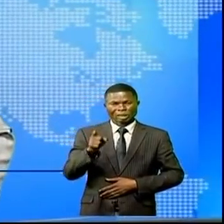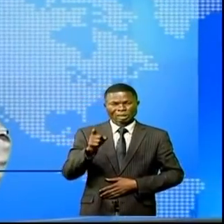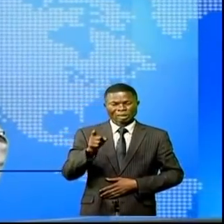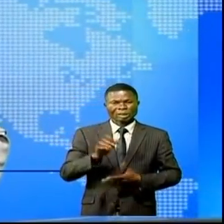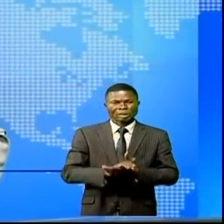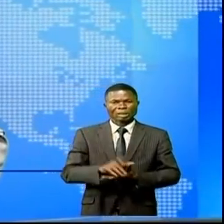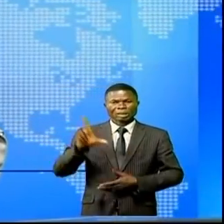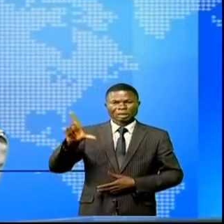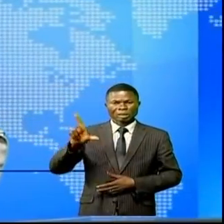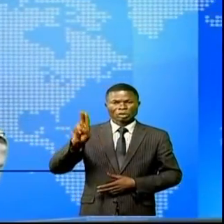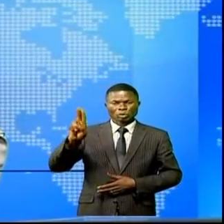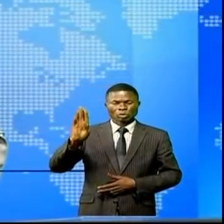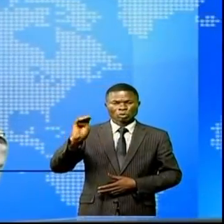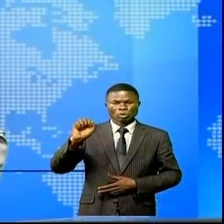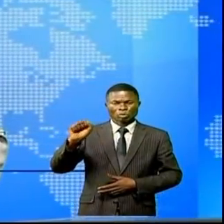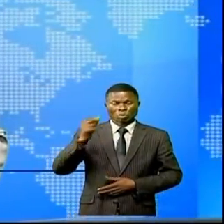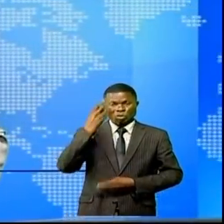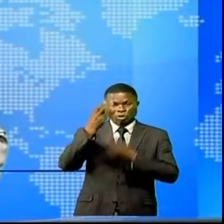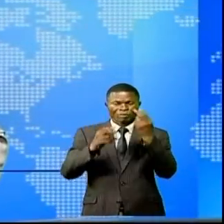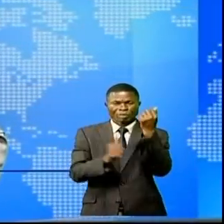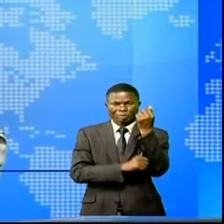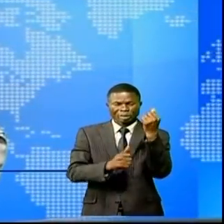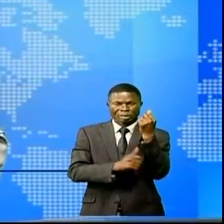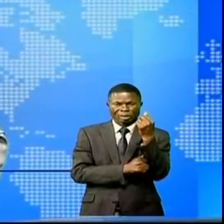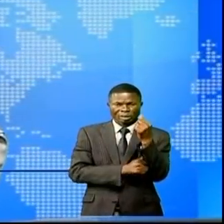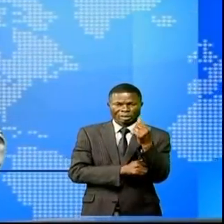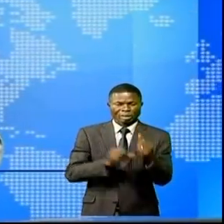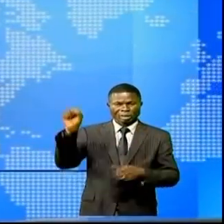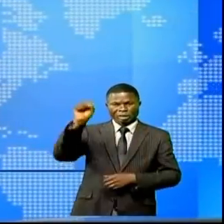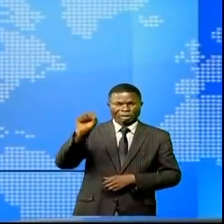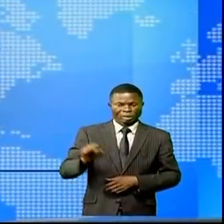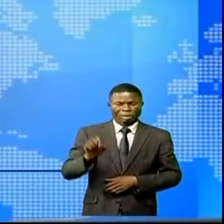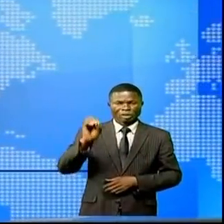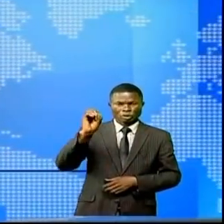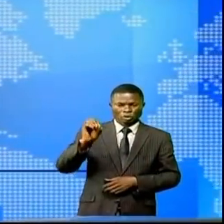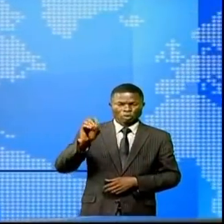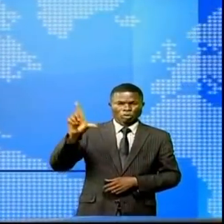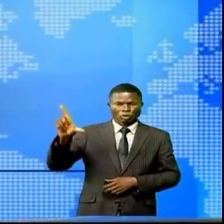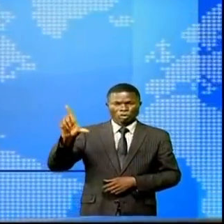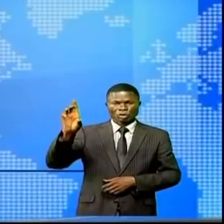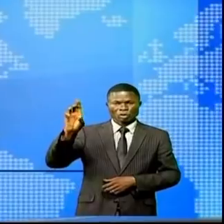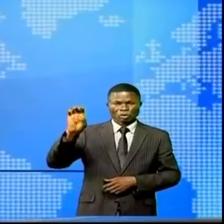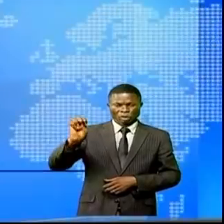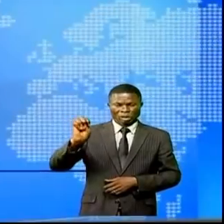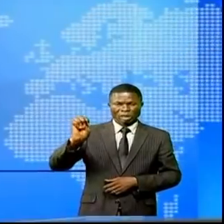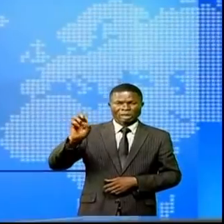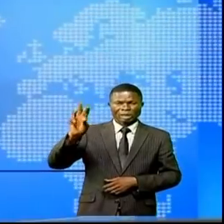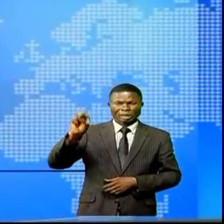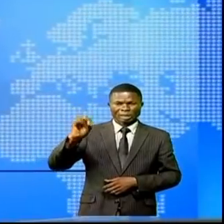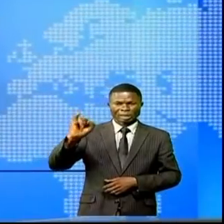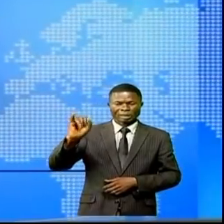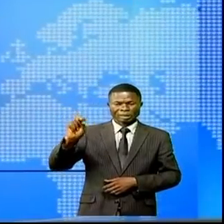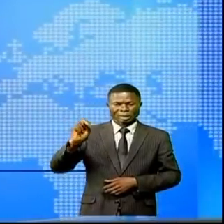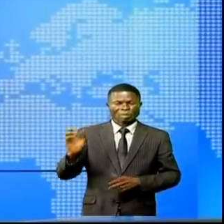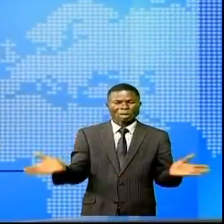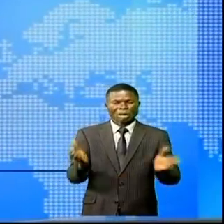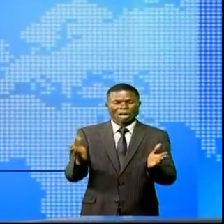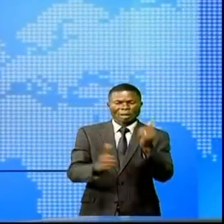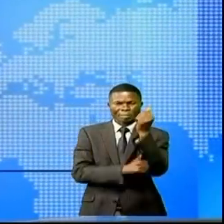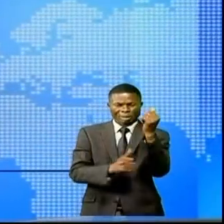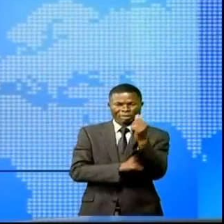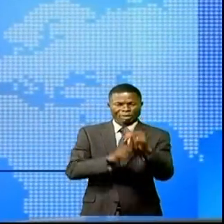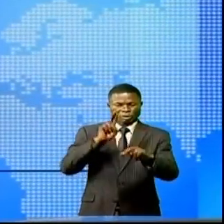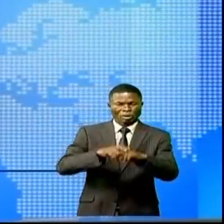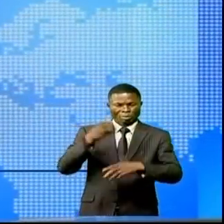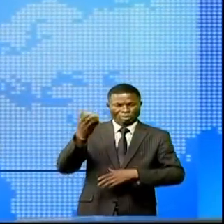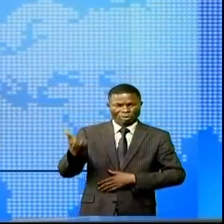Kachama a visité la population de Soleniema, question d'apporter un réconfort moral aux habitants de